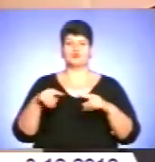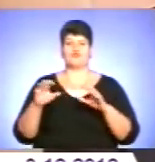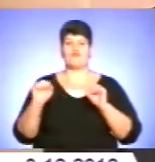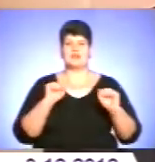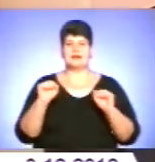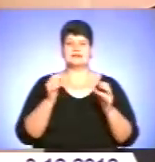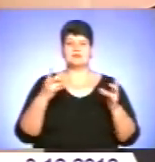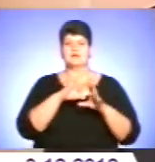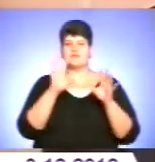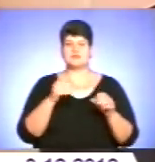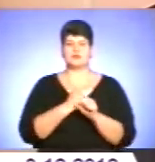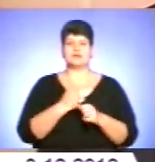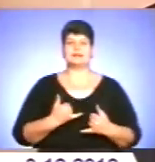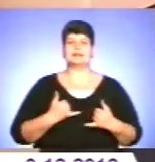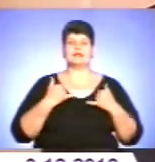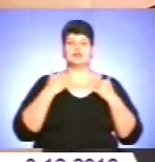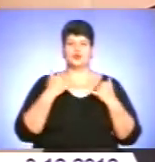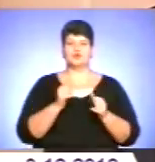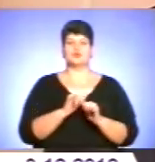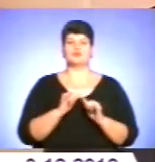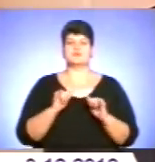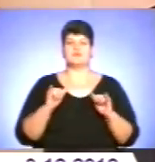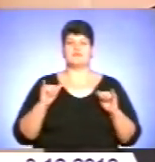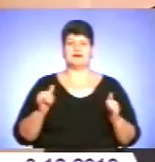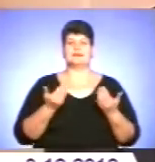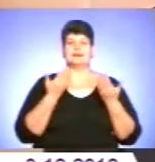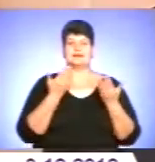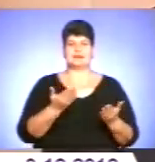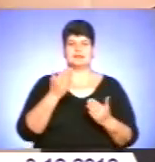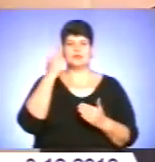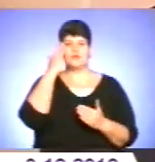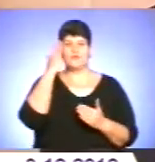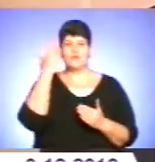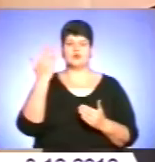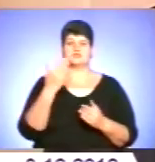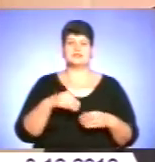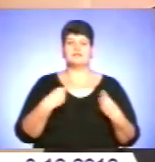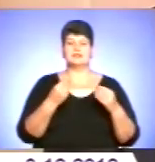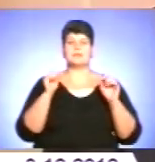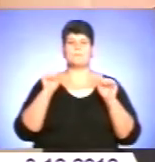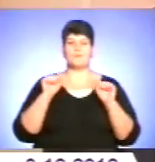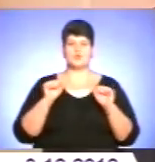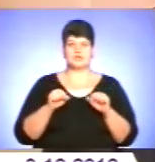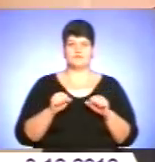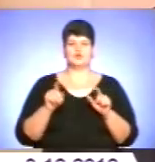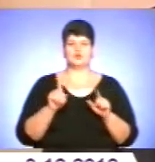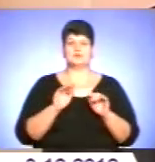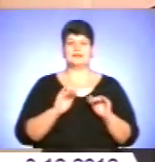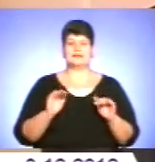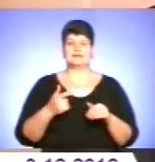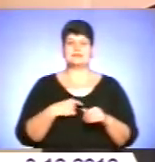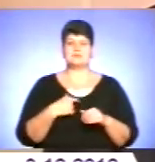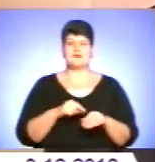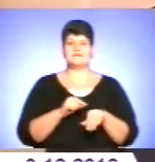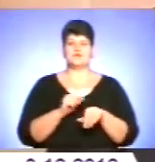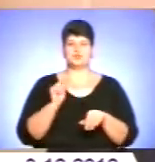потрібно все робити для того, щоб розвивати їхні творчості, розвивати, давати їм можливість, щоб дитина себе відчувала